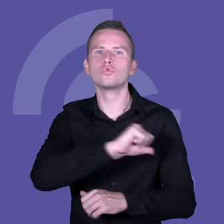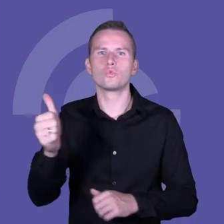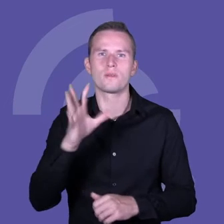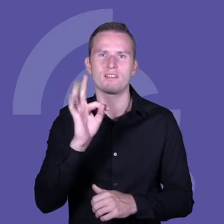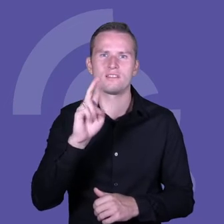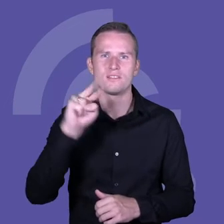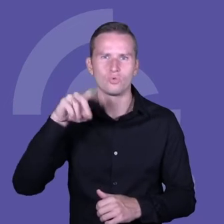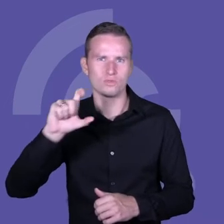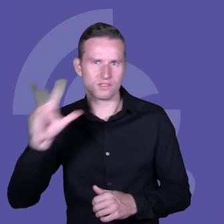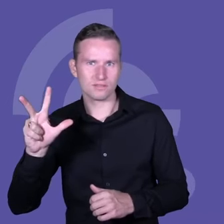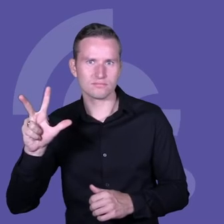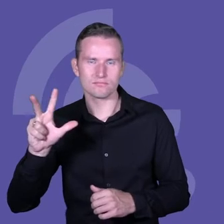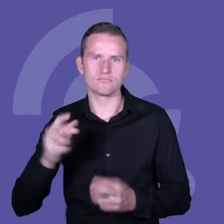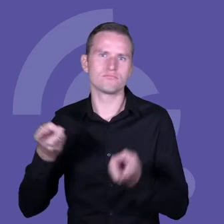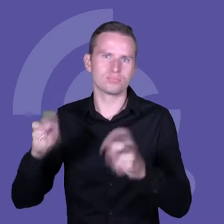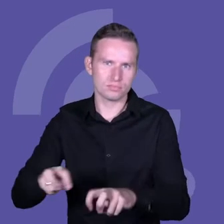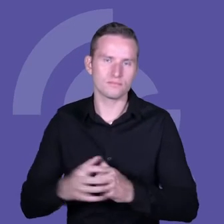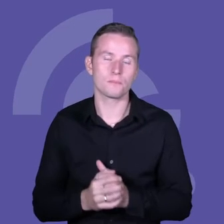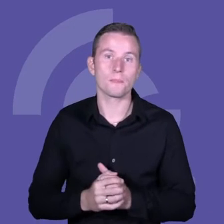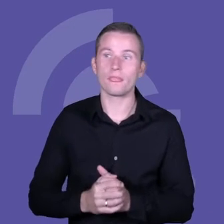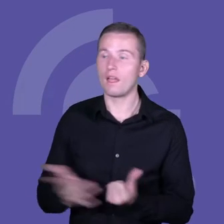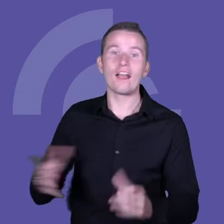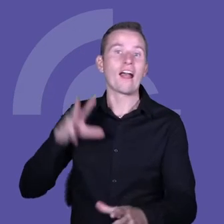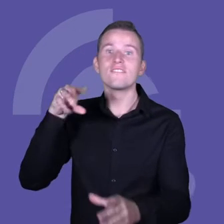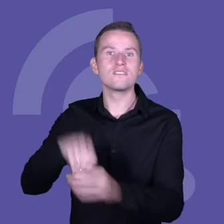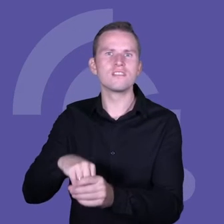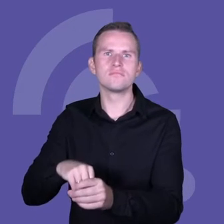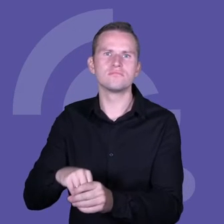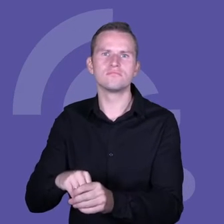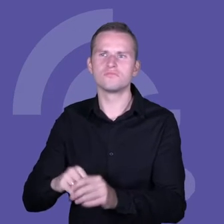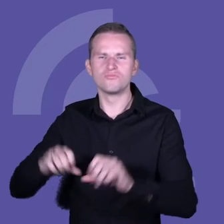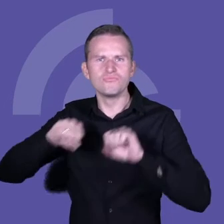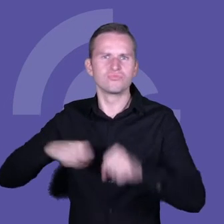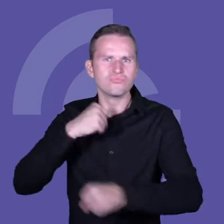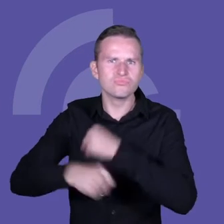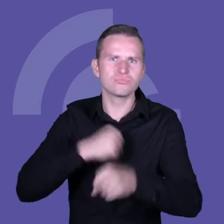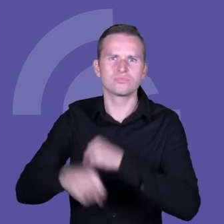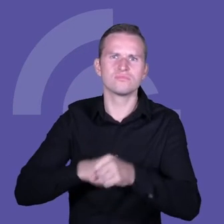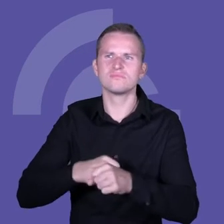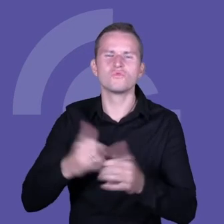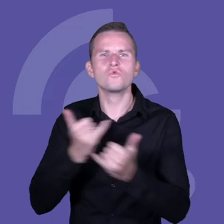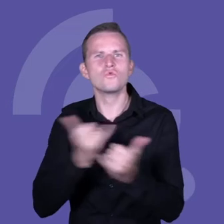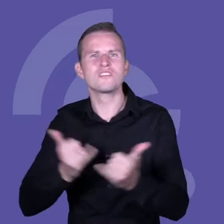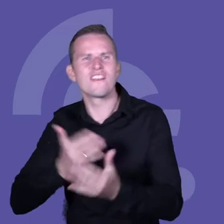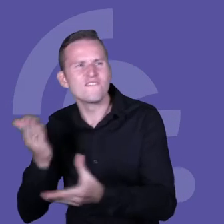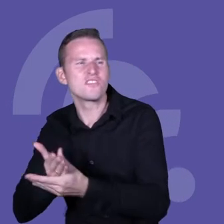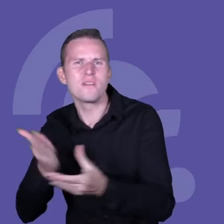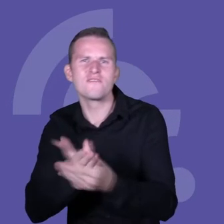Zaangażowani w to byli w zasadzie wszyscy więksi gracze rynku amerykańskiego, jeśli chodzi o